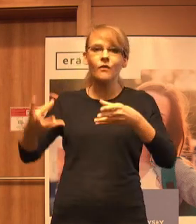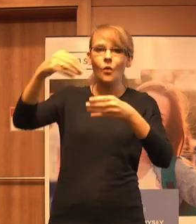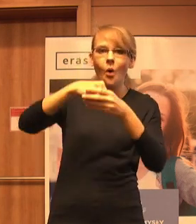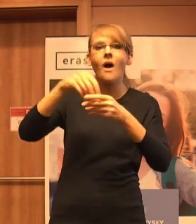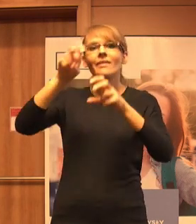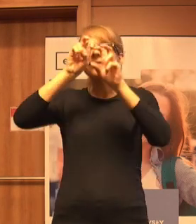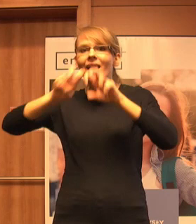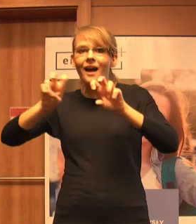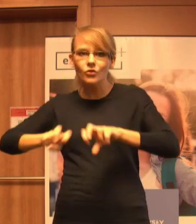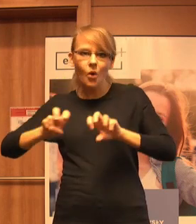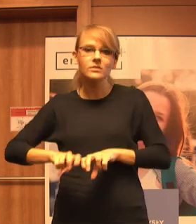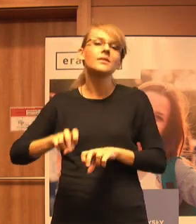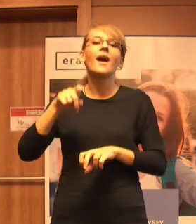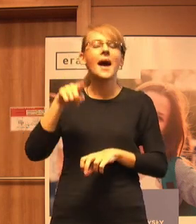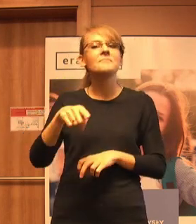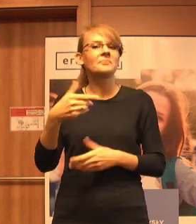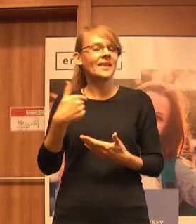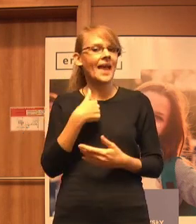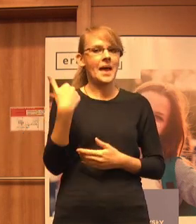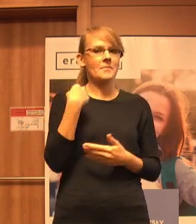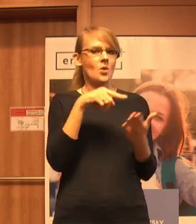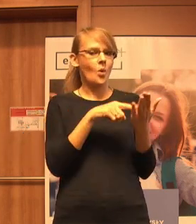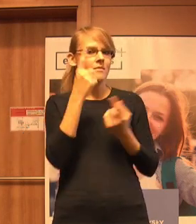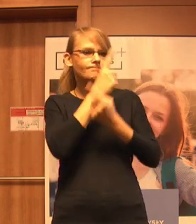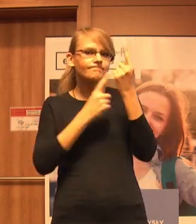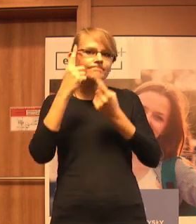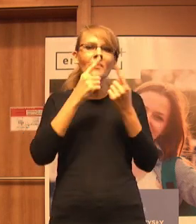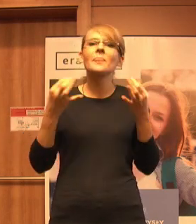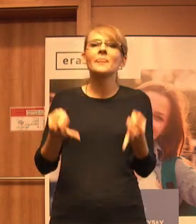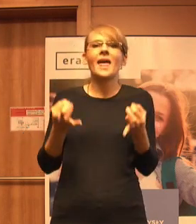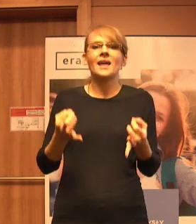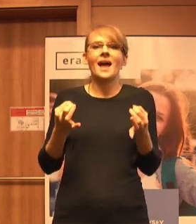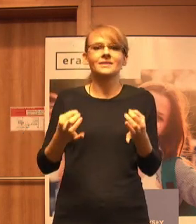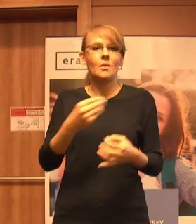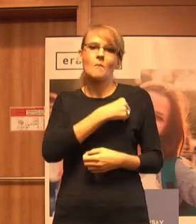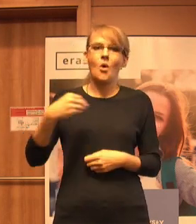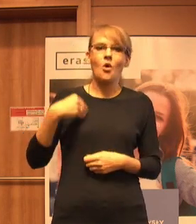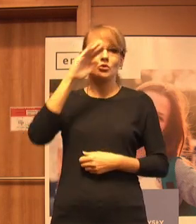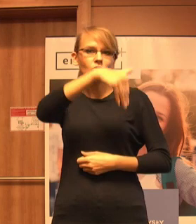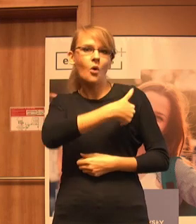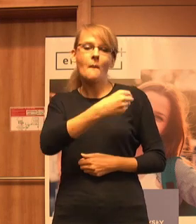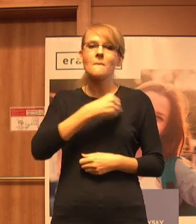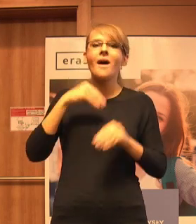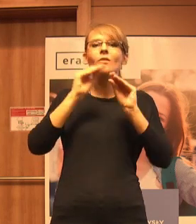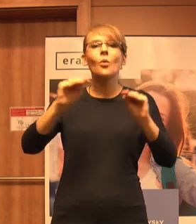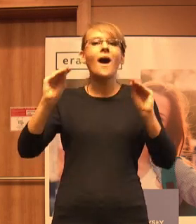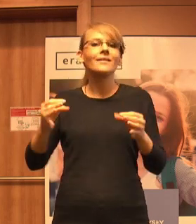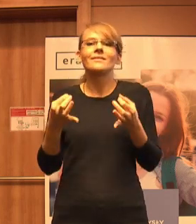funkcjonalnej, tak zastanawiałam się, w którym miejscu jesteśmy jako polska szkoła i polska edukacja.